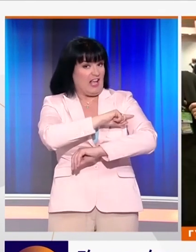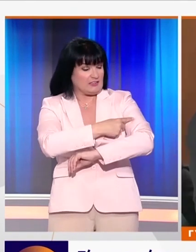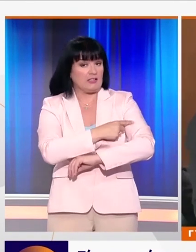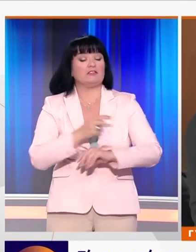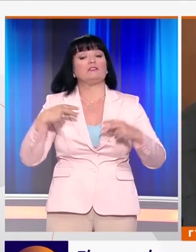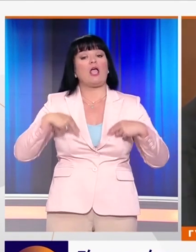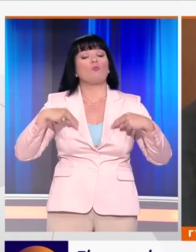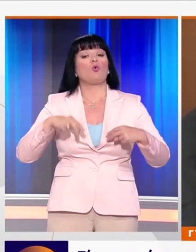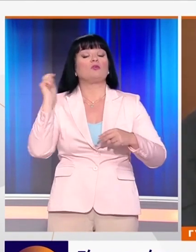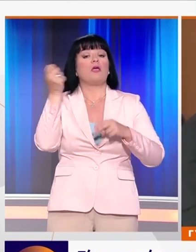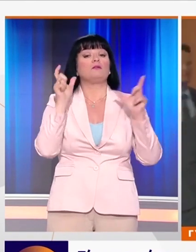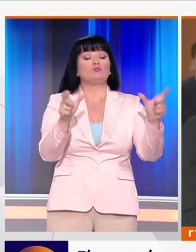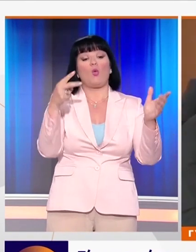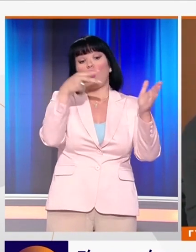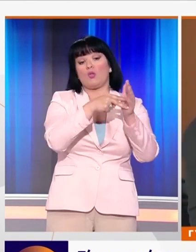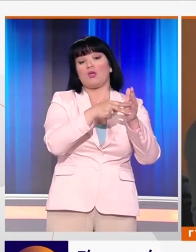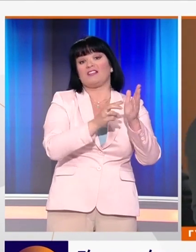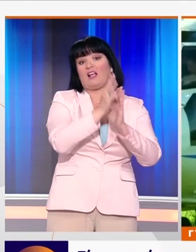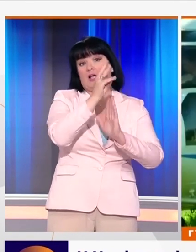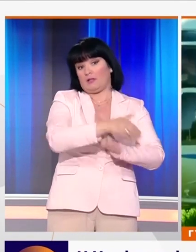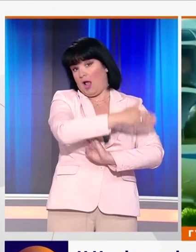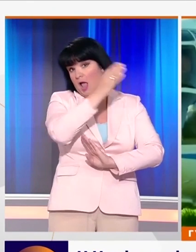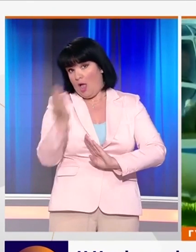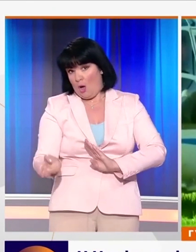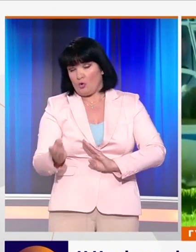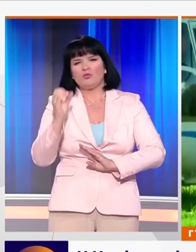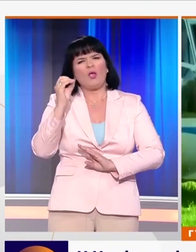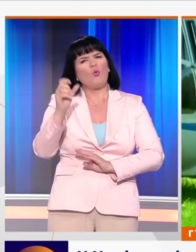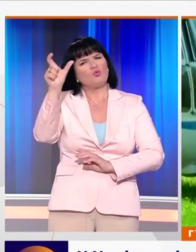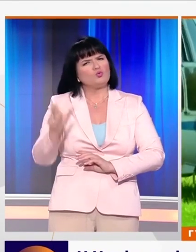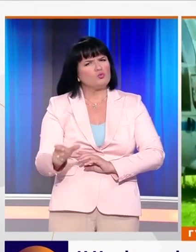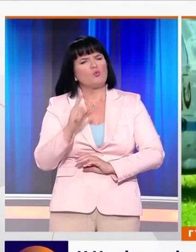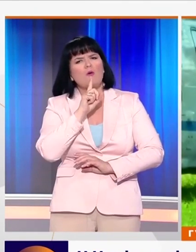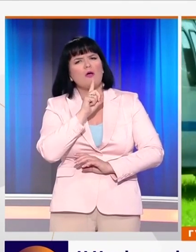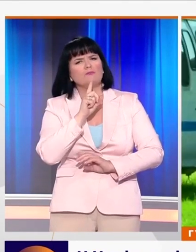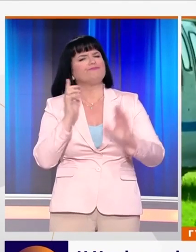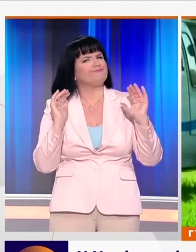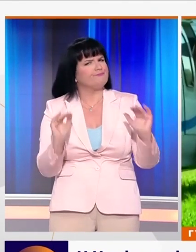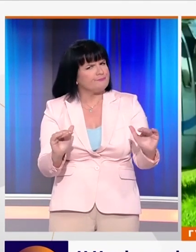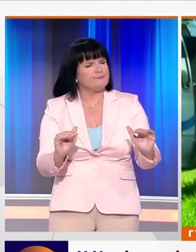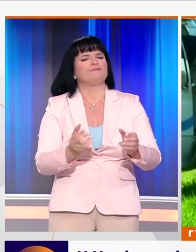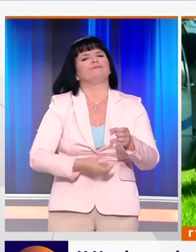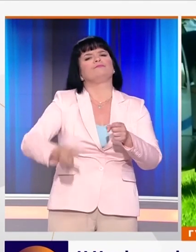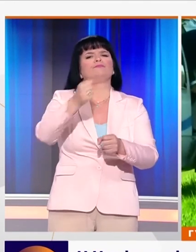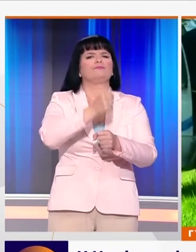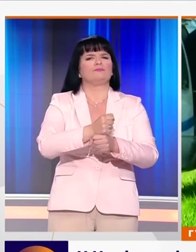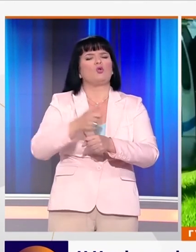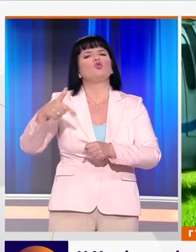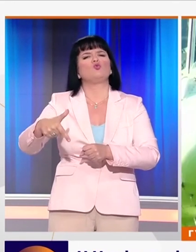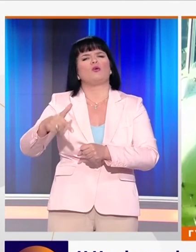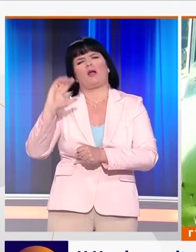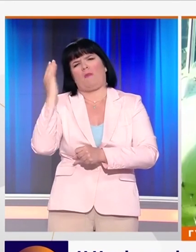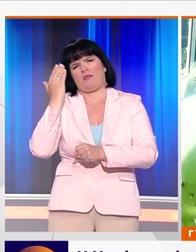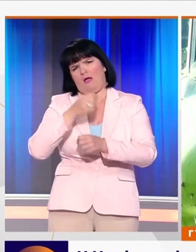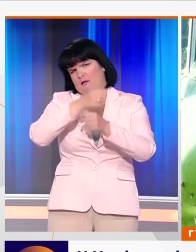υπουργός άμυνας της Γερμανίας από το 2013. Η Ούρσουλα Βόντε λέει αν είναι επίσης η γυναίκα που θα διαδεχθεί, τον Ζαν Κλοντ